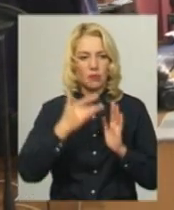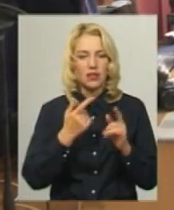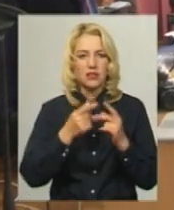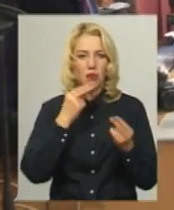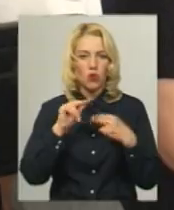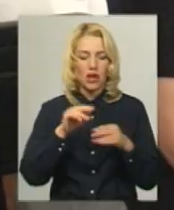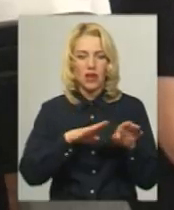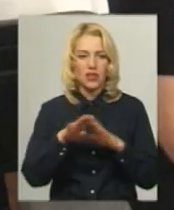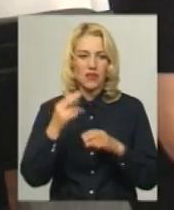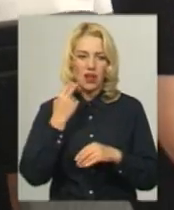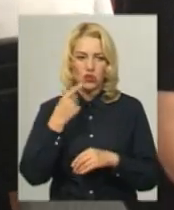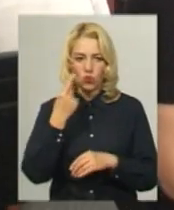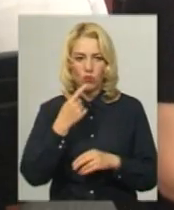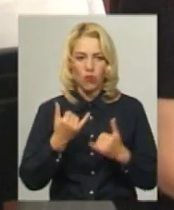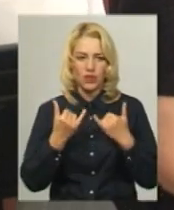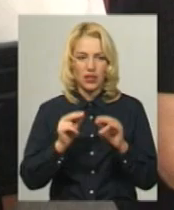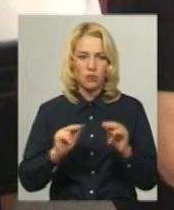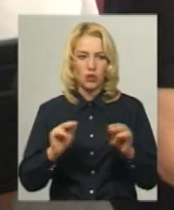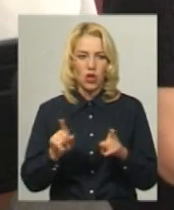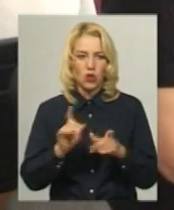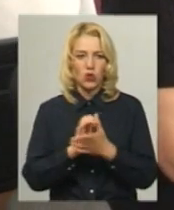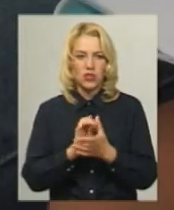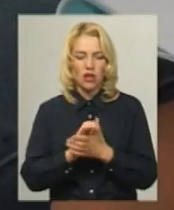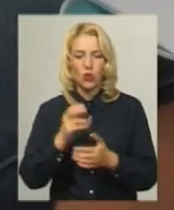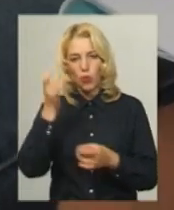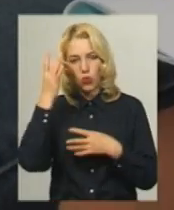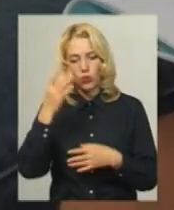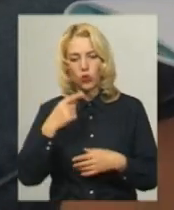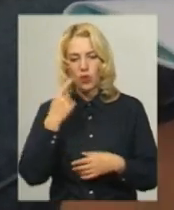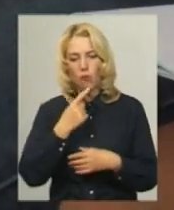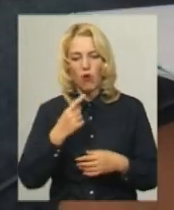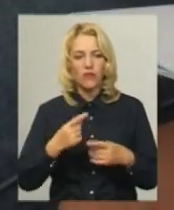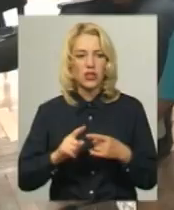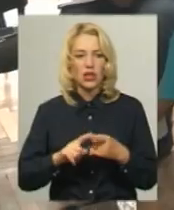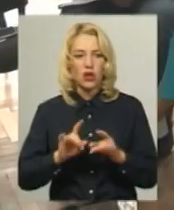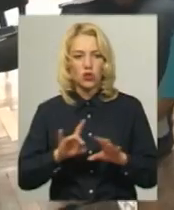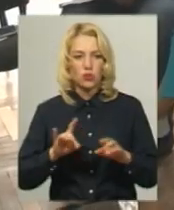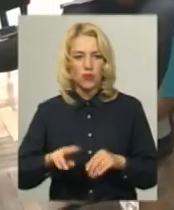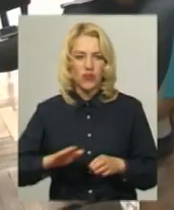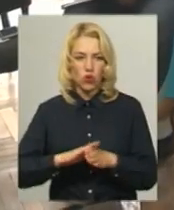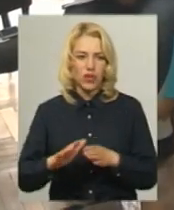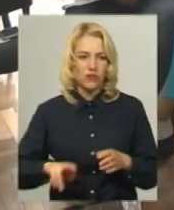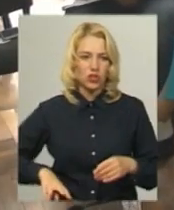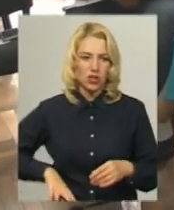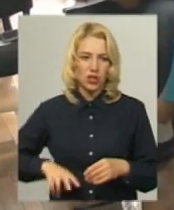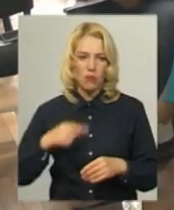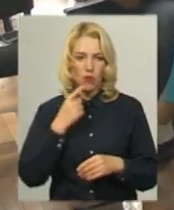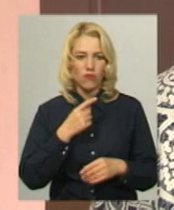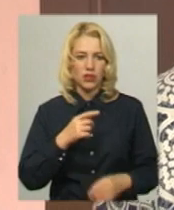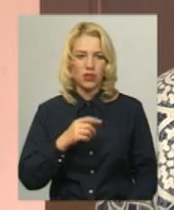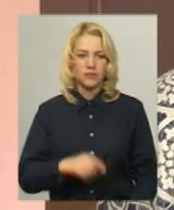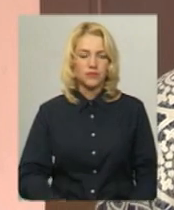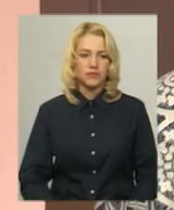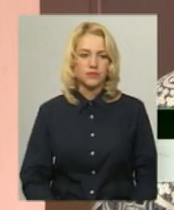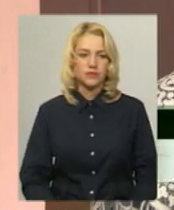рівня англійської мови педагогів, а також ознайомий з культури англійської країн, розповідає виконавчий директор Міжнародного літнього інституту вчителів Еленор Макдаул.